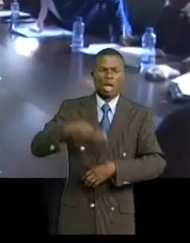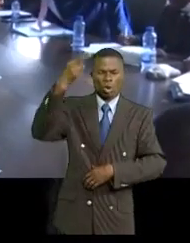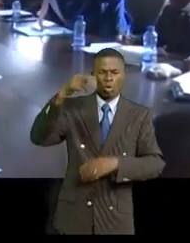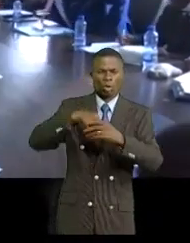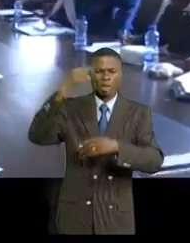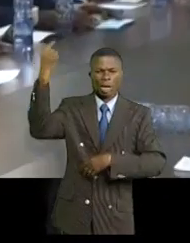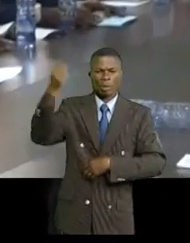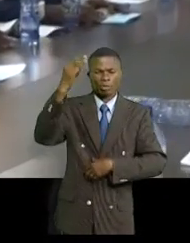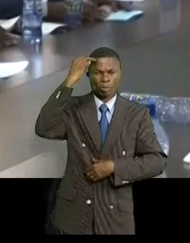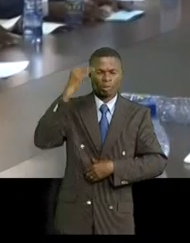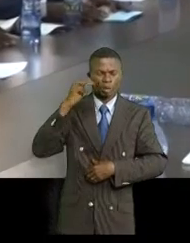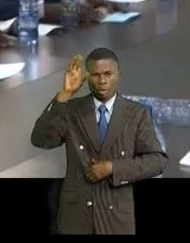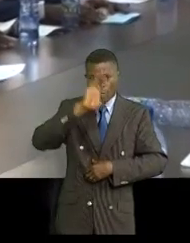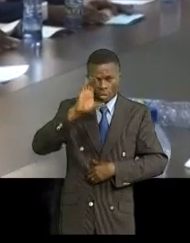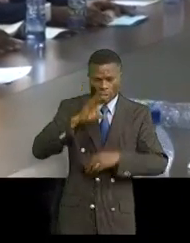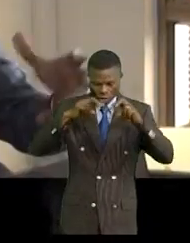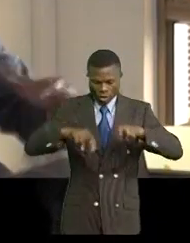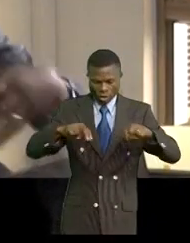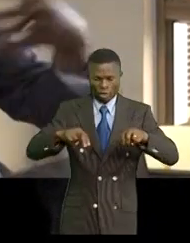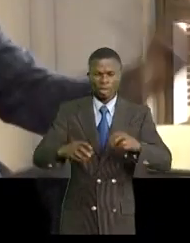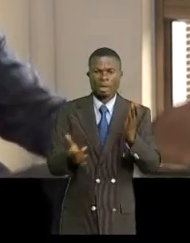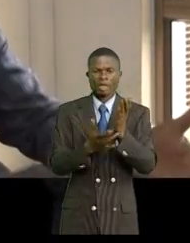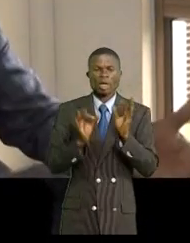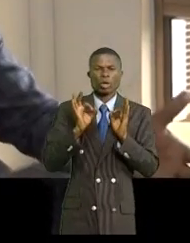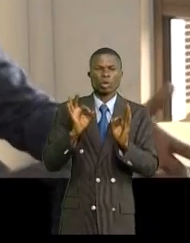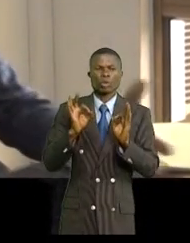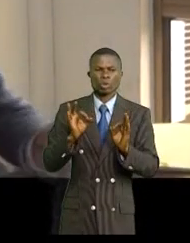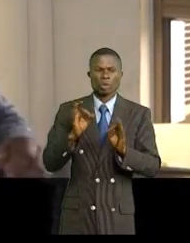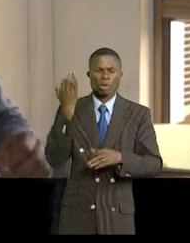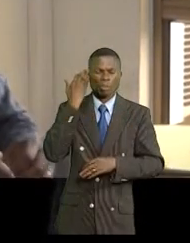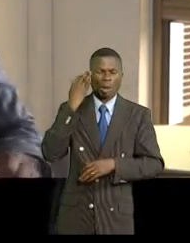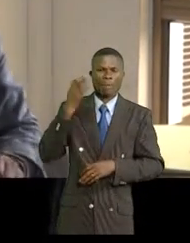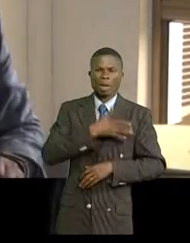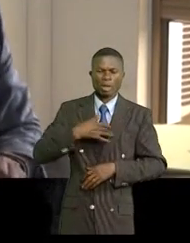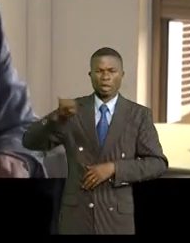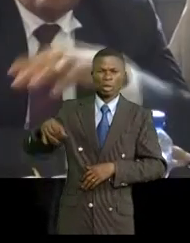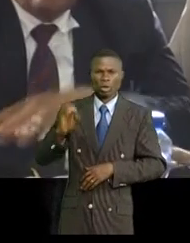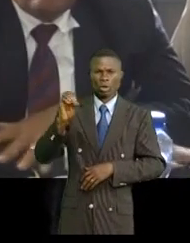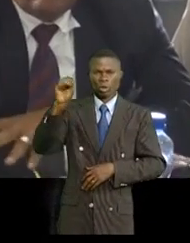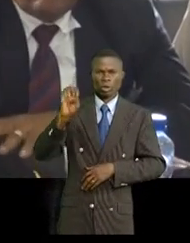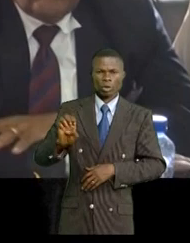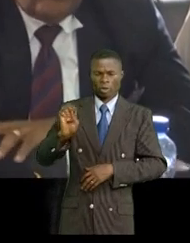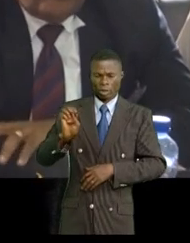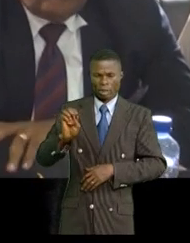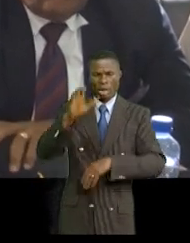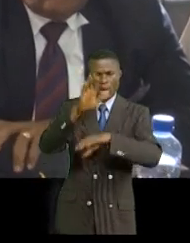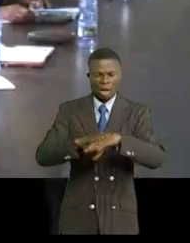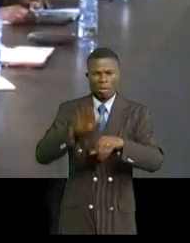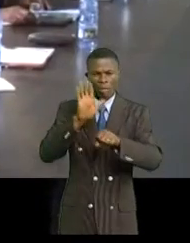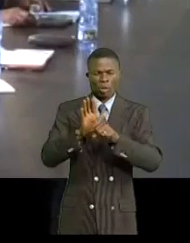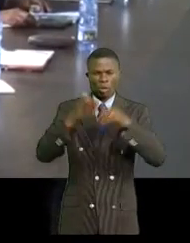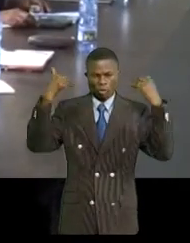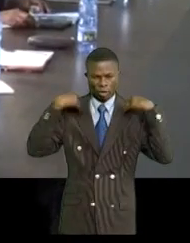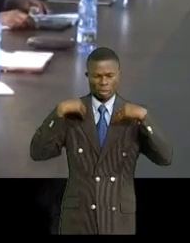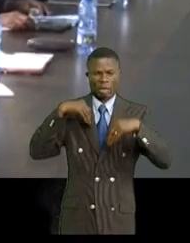le ministre de la Recherche scientifique et Innovation technologique, José Epanda Kabangu, a réuni les directeurs et chefs des services du secrétariat